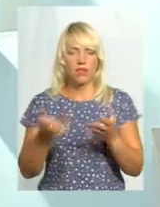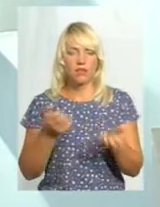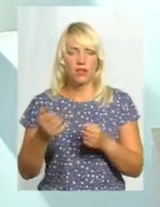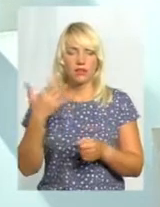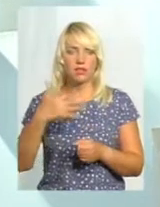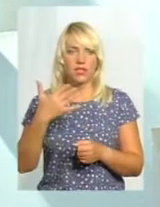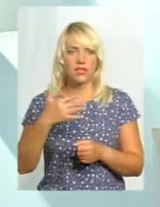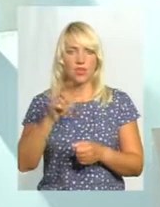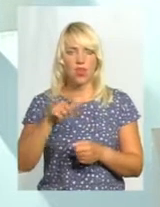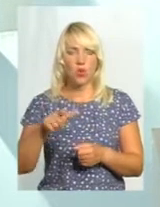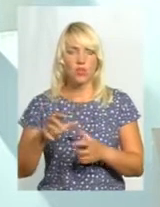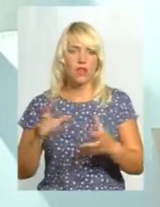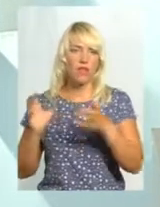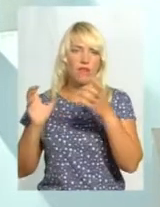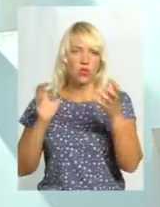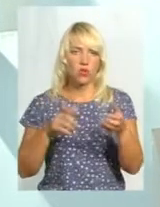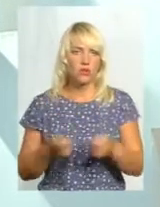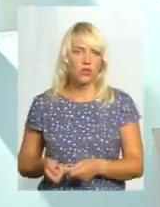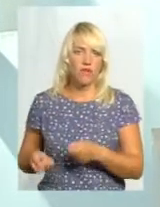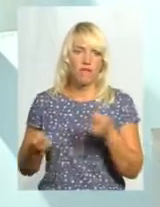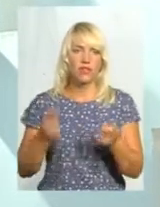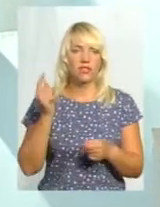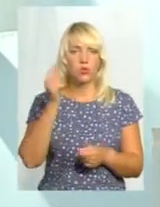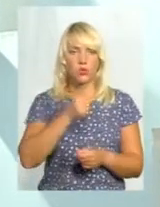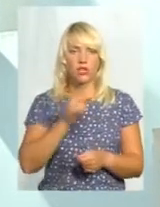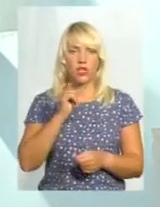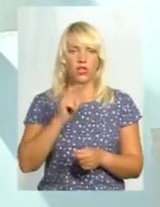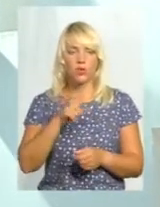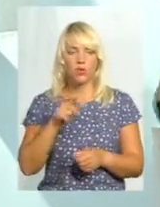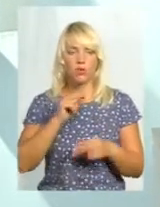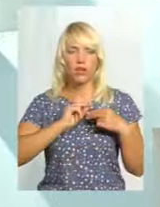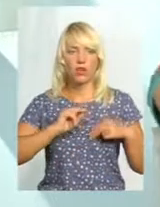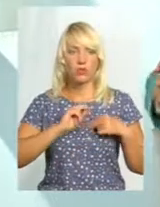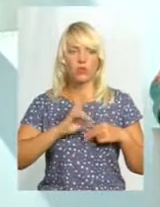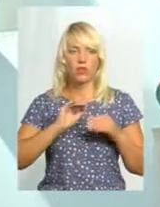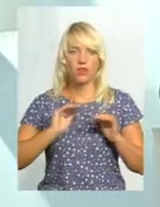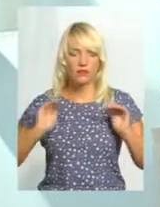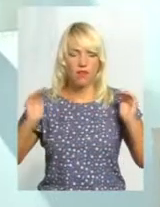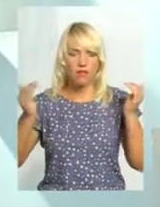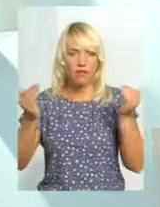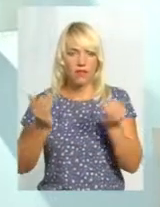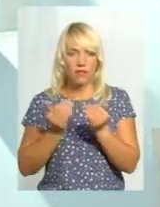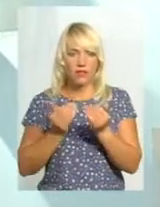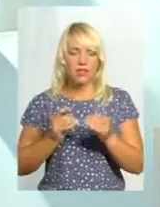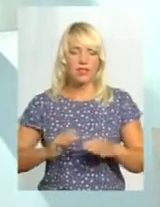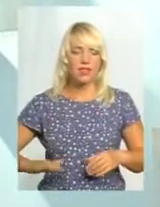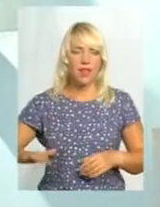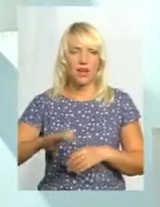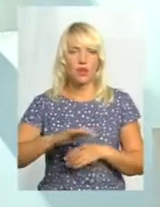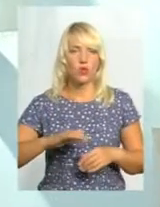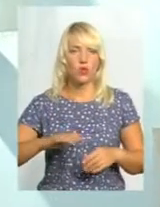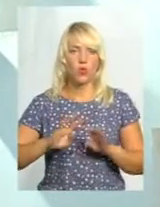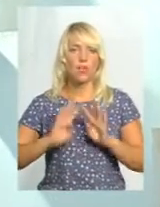автобуси, везли туди і продовжують вести. І люди працюють там на закритій території, обнесеній парканом,